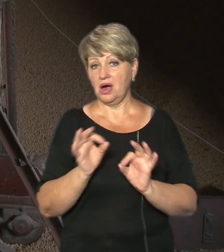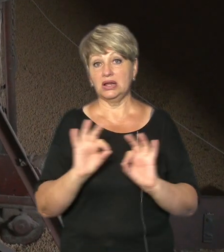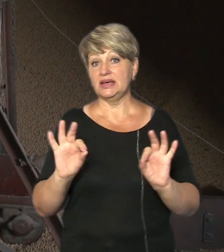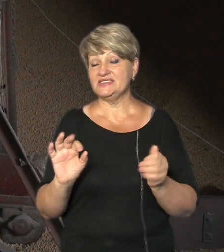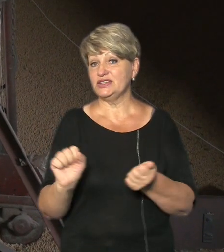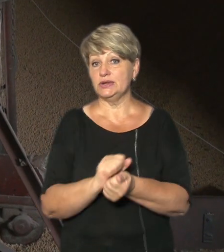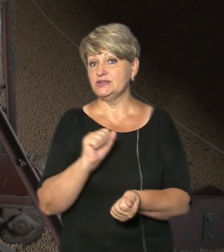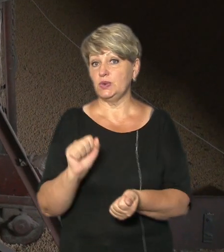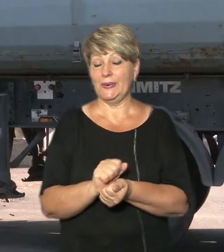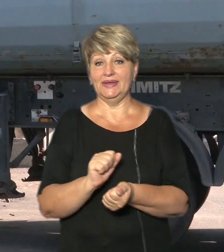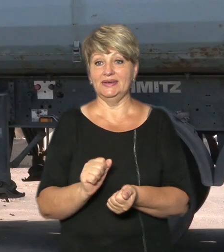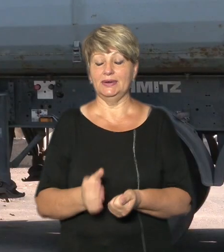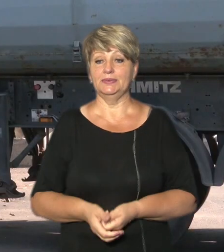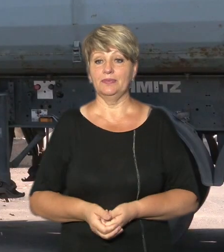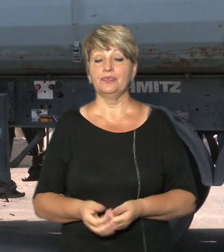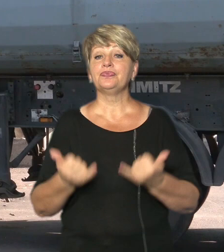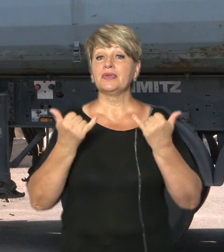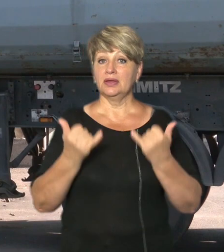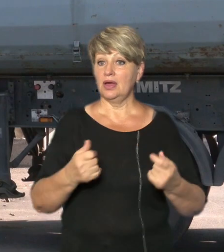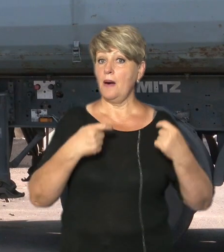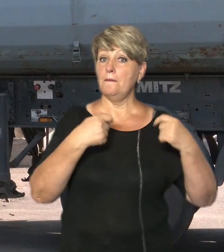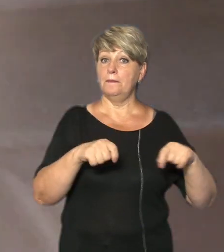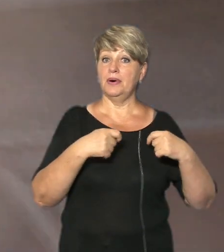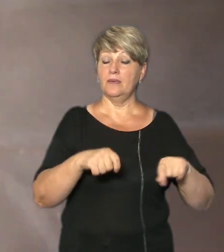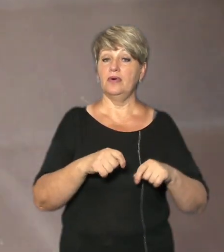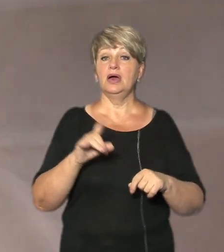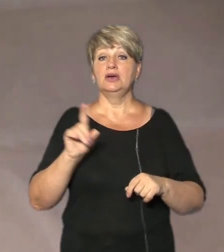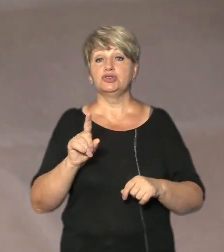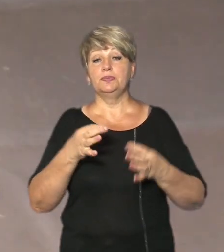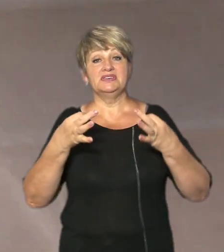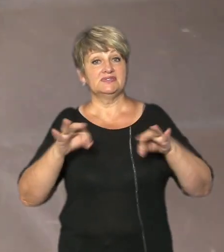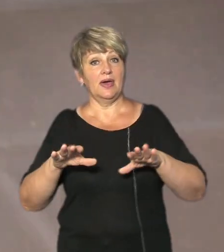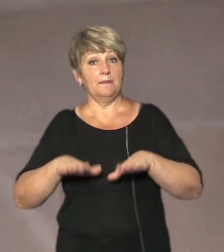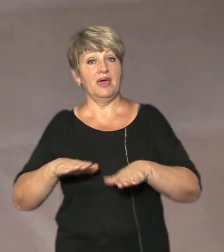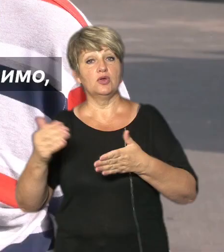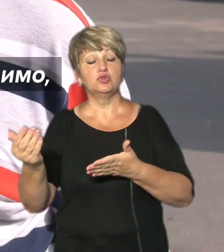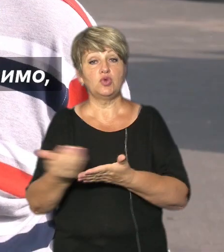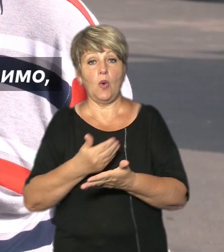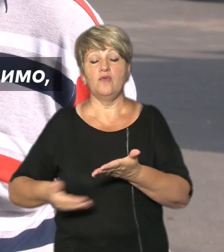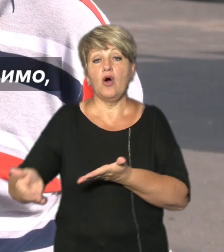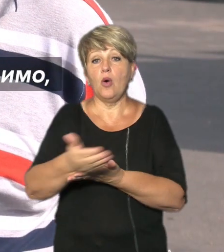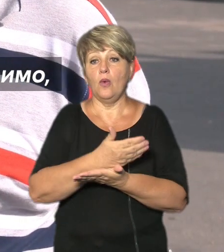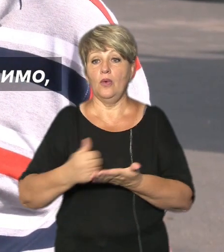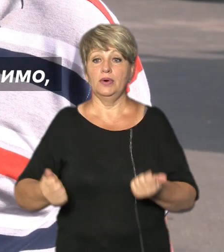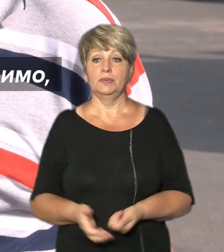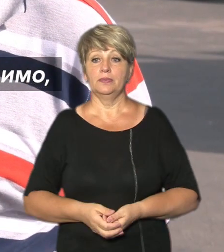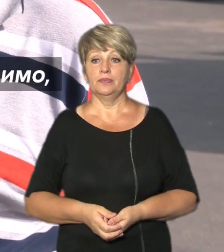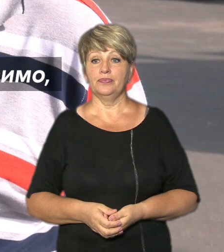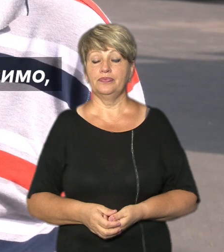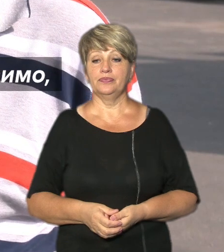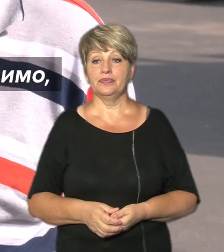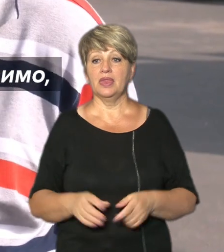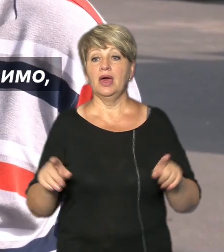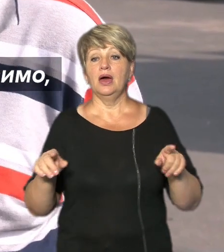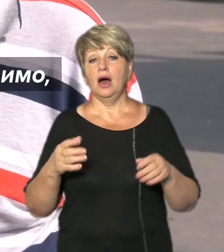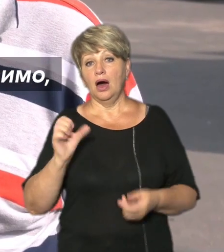Прошлий рік Нині її продають та вивозять, аби звільнити місце для нового врожаю Вони це ще якось не вирішили, а